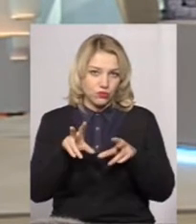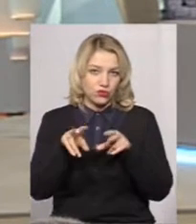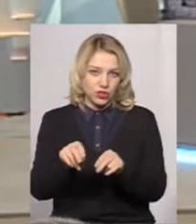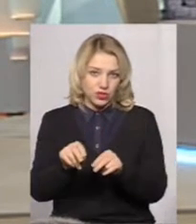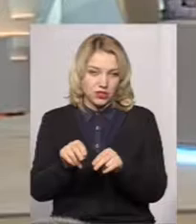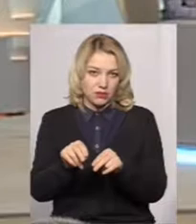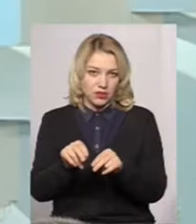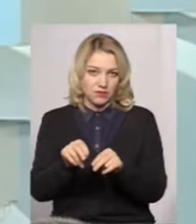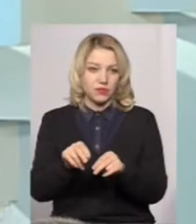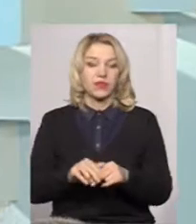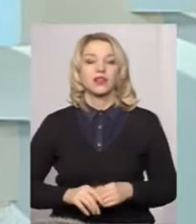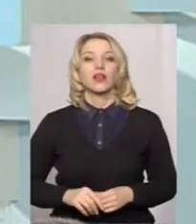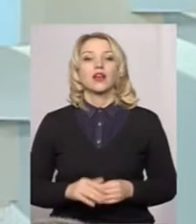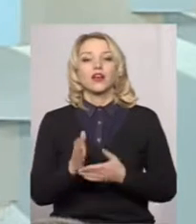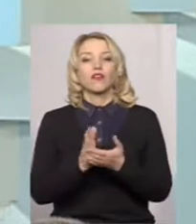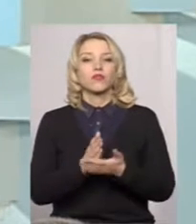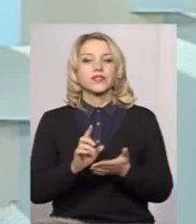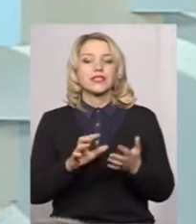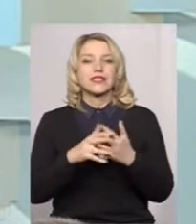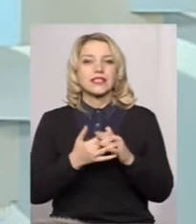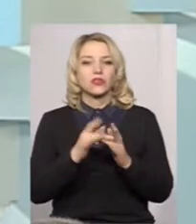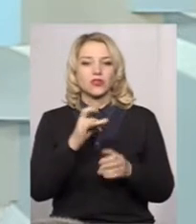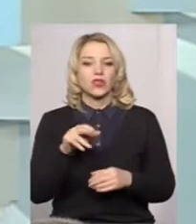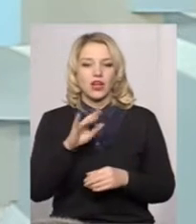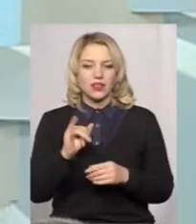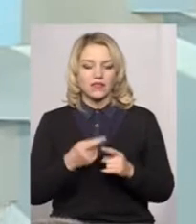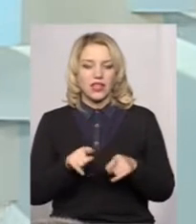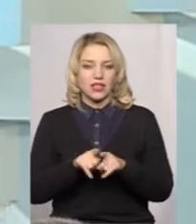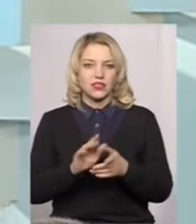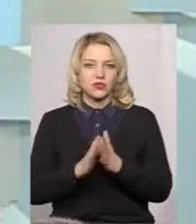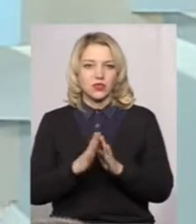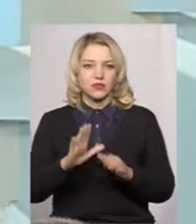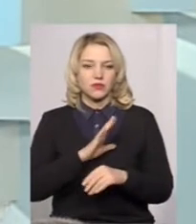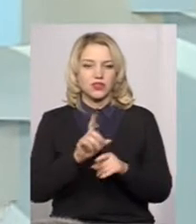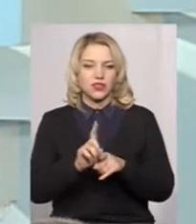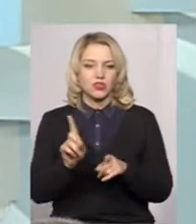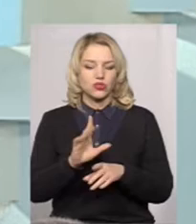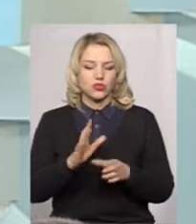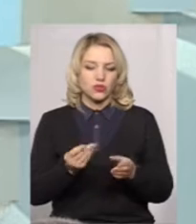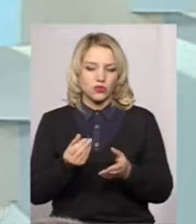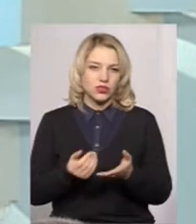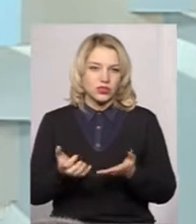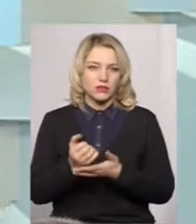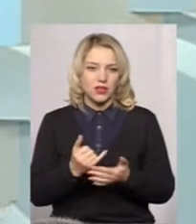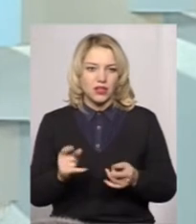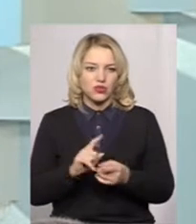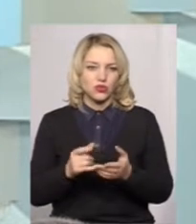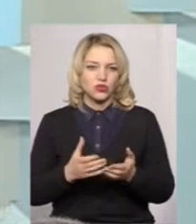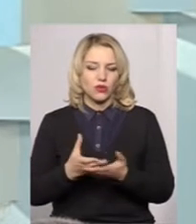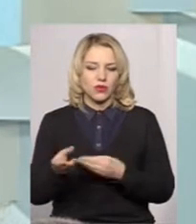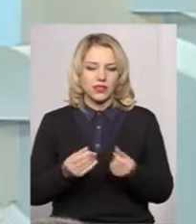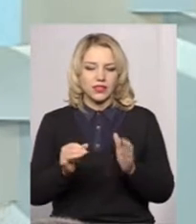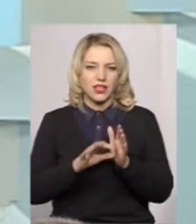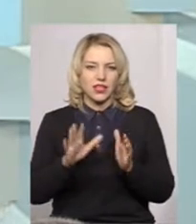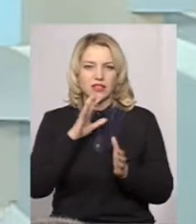Тобто, функції сільської ради в цій ситуації бувають такі, що вони збирають кошти для того, щоб оплатити за електроенергію